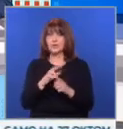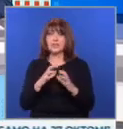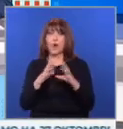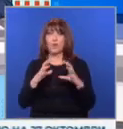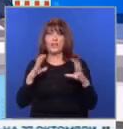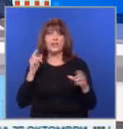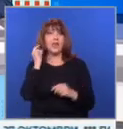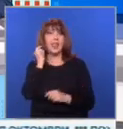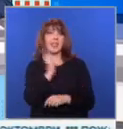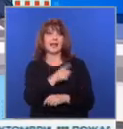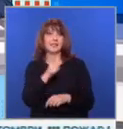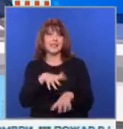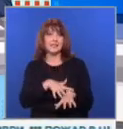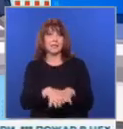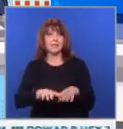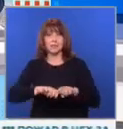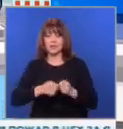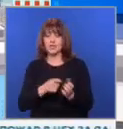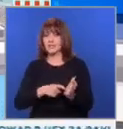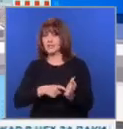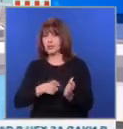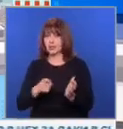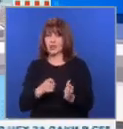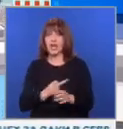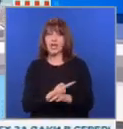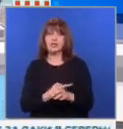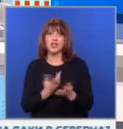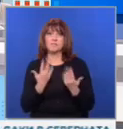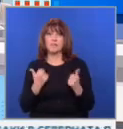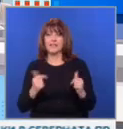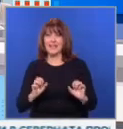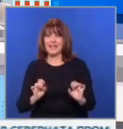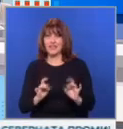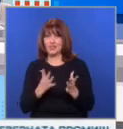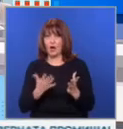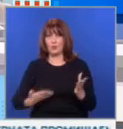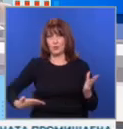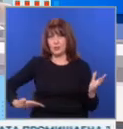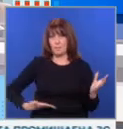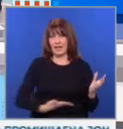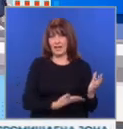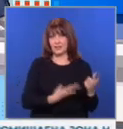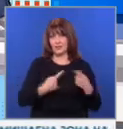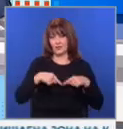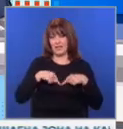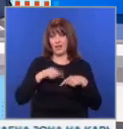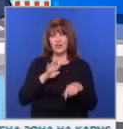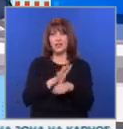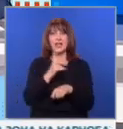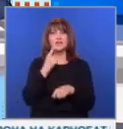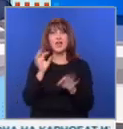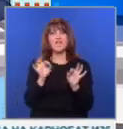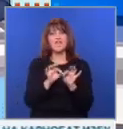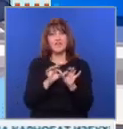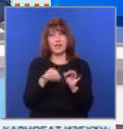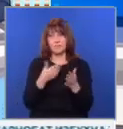наказанията за системните нарушители да станат по-строги. Част преди началото на делото за прегазания на пешеходна пътека 14 годишен Филип,